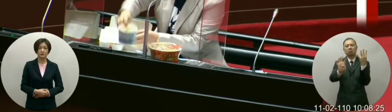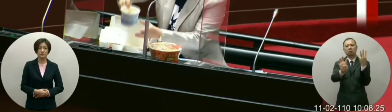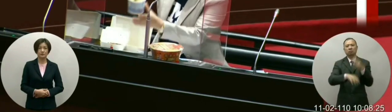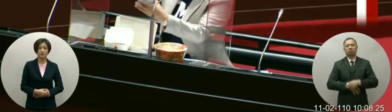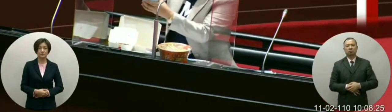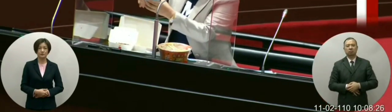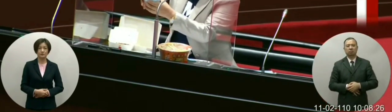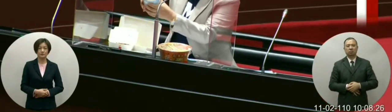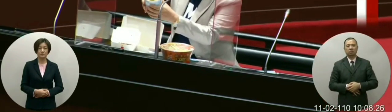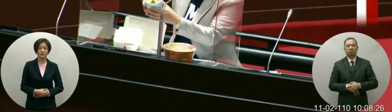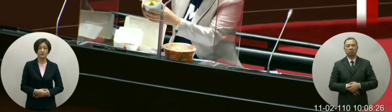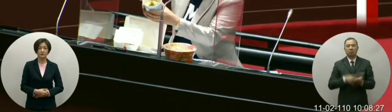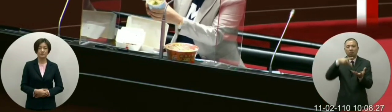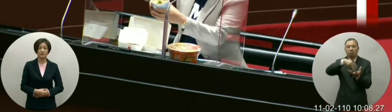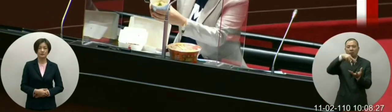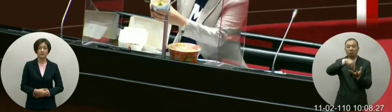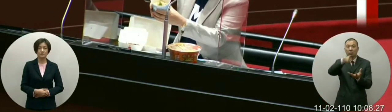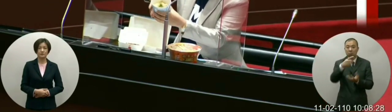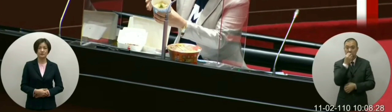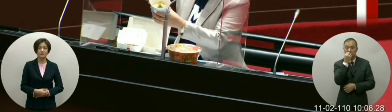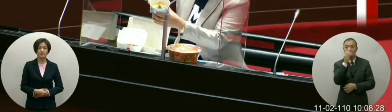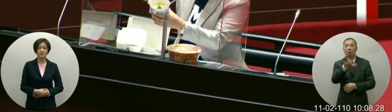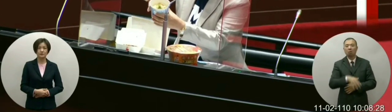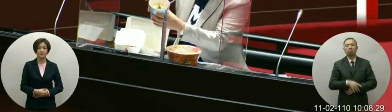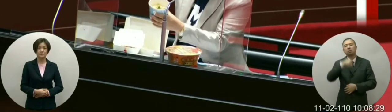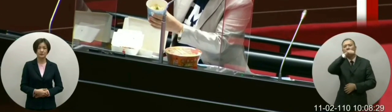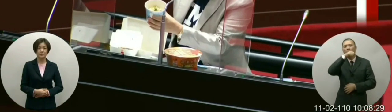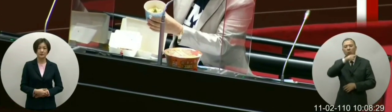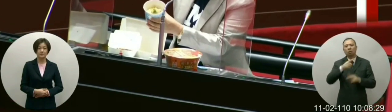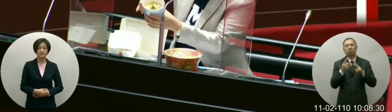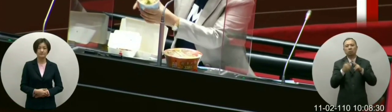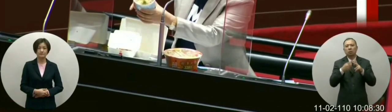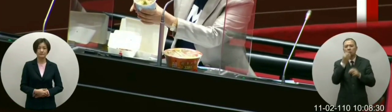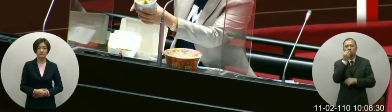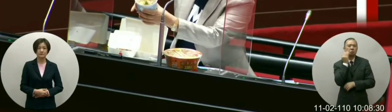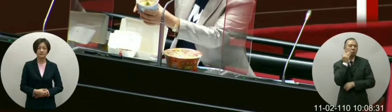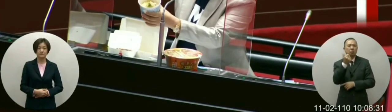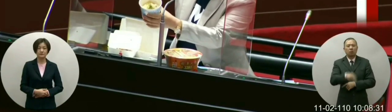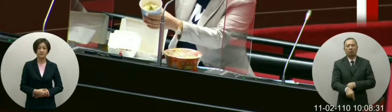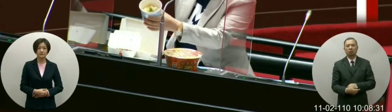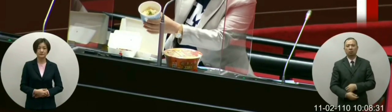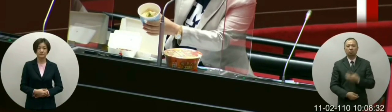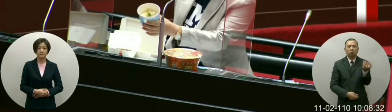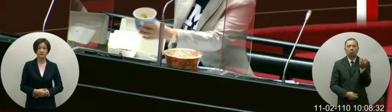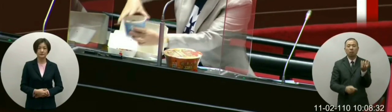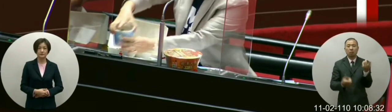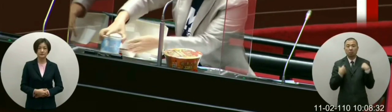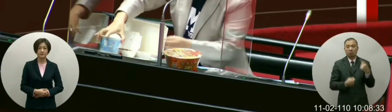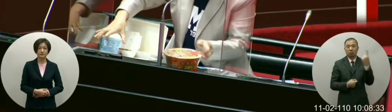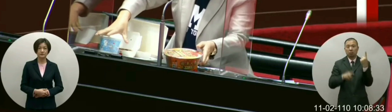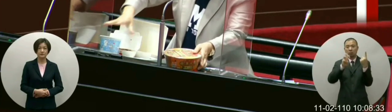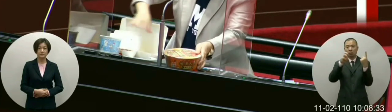下来我们看了骂丸院长你是骂丸吗骂丸台湾小吃最棒的这么一颗由35涨为